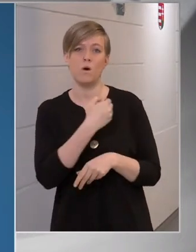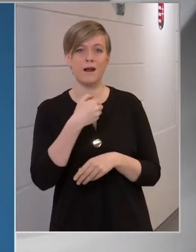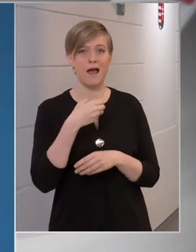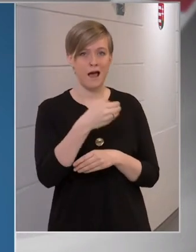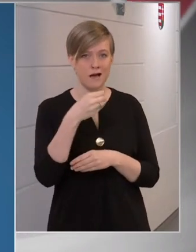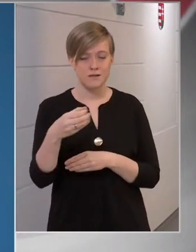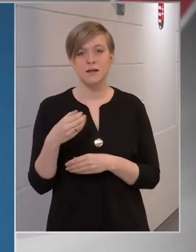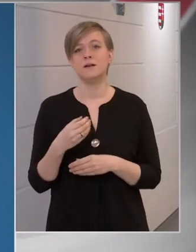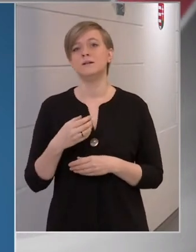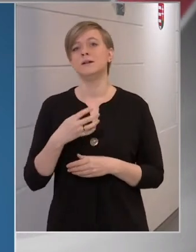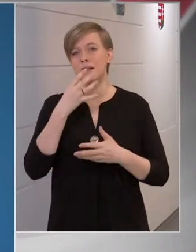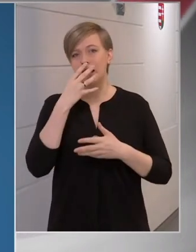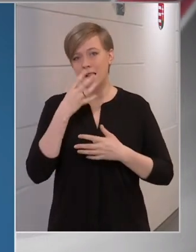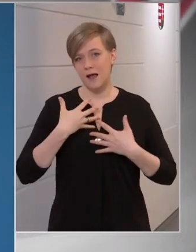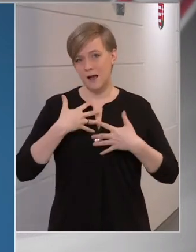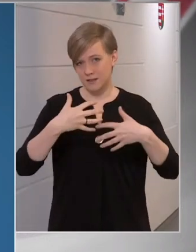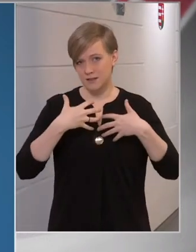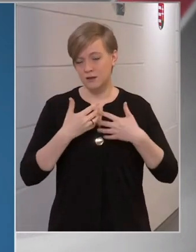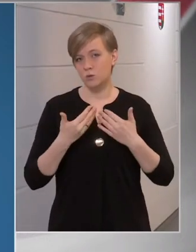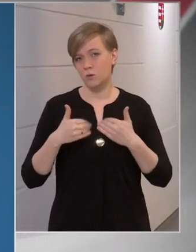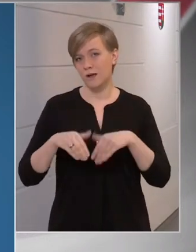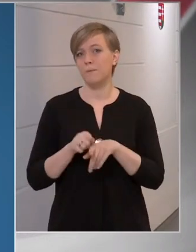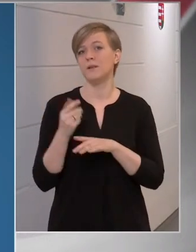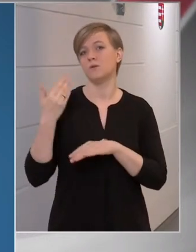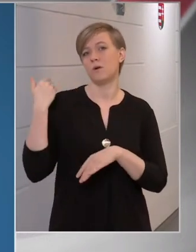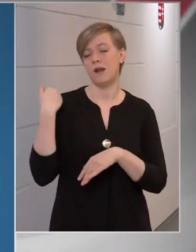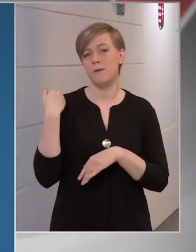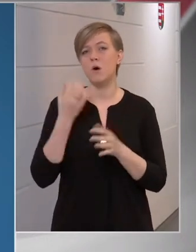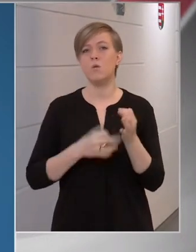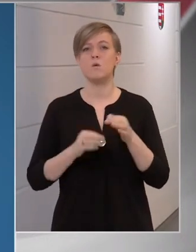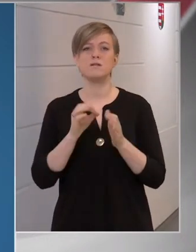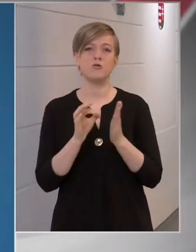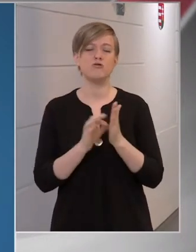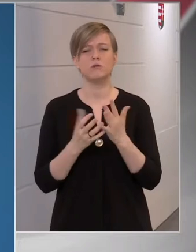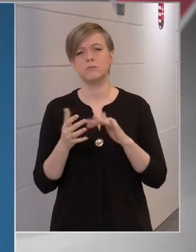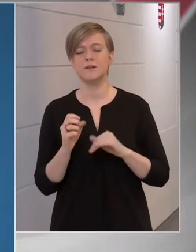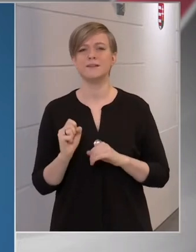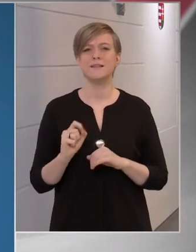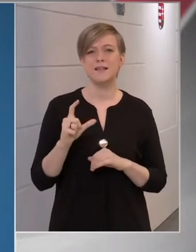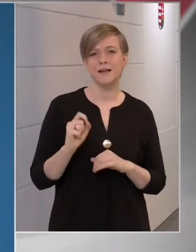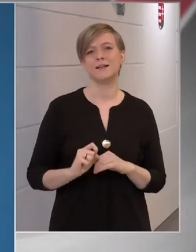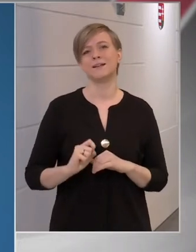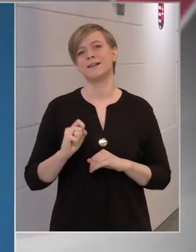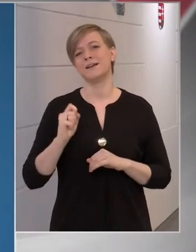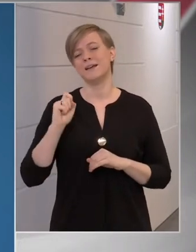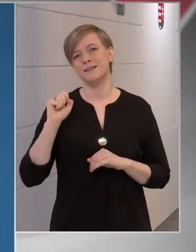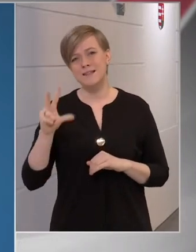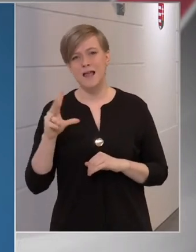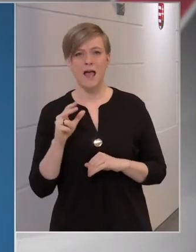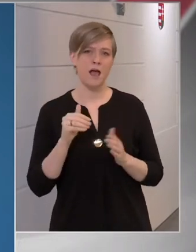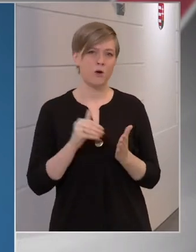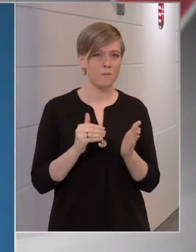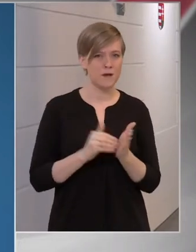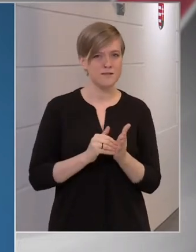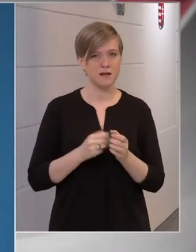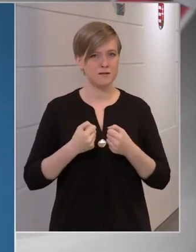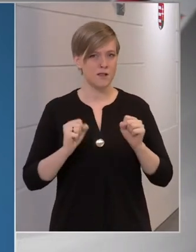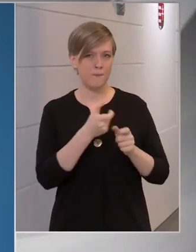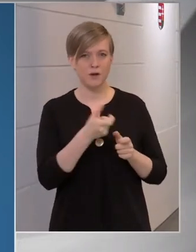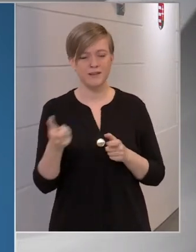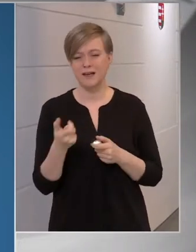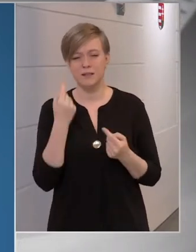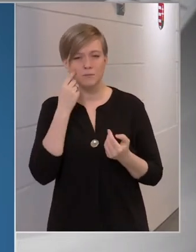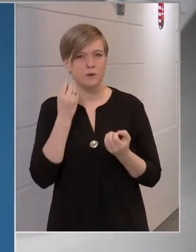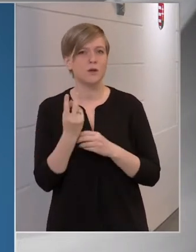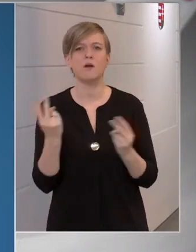lélegeztetőgépen, mint korábban. Noha az országos adatok szerint van még durván 12-13 ezer szabad ágy, az nem derült ki, hogy ezek